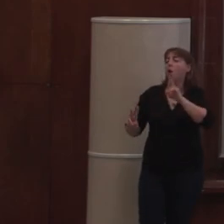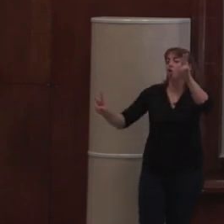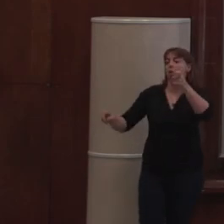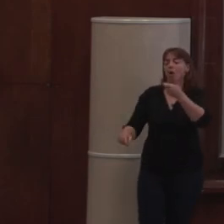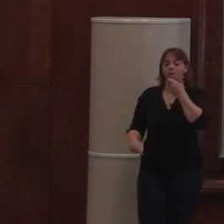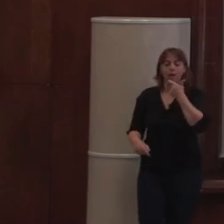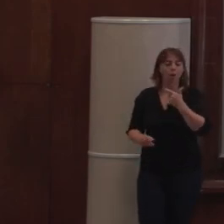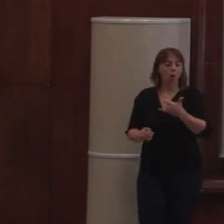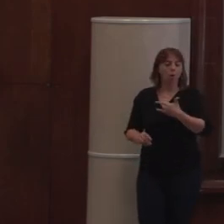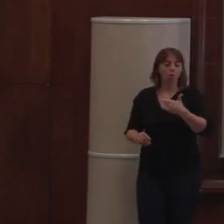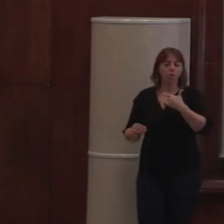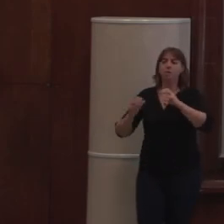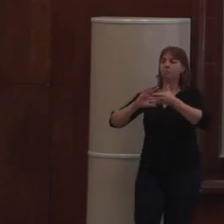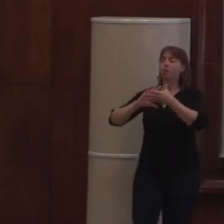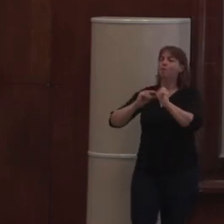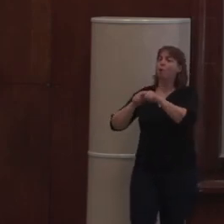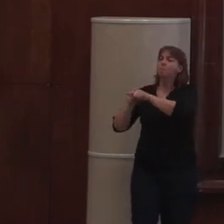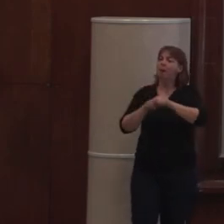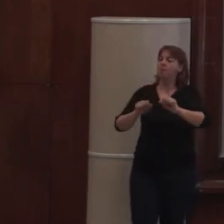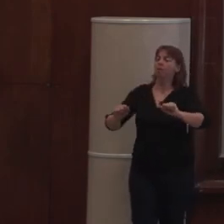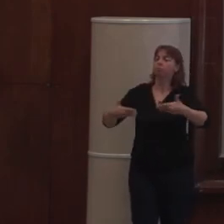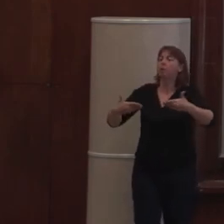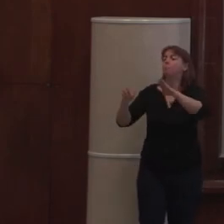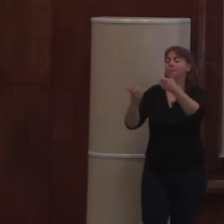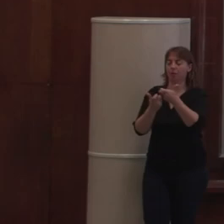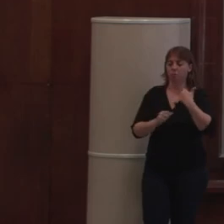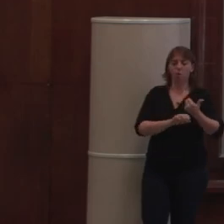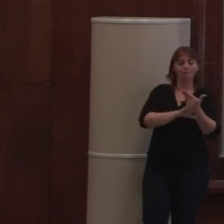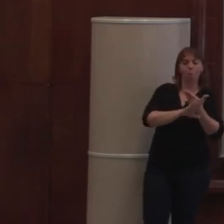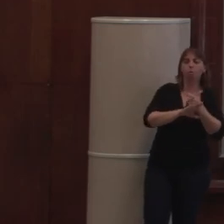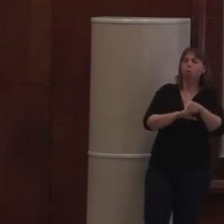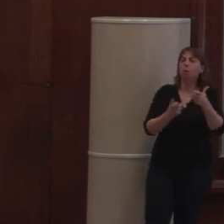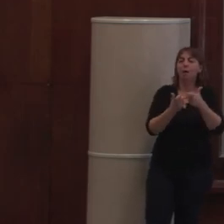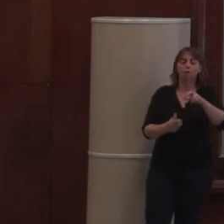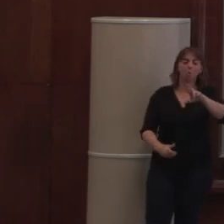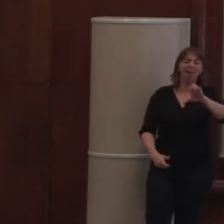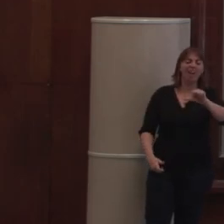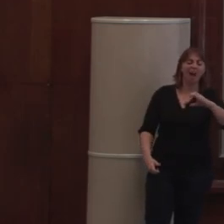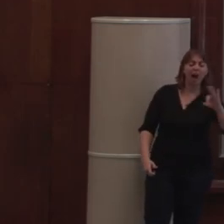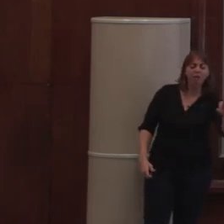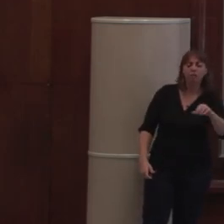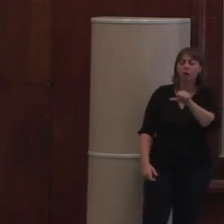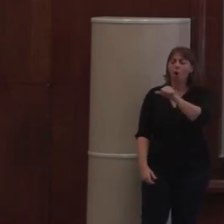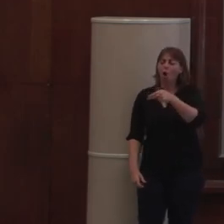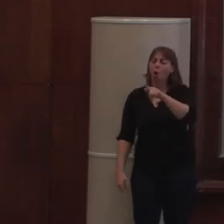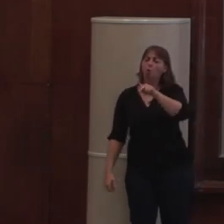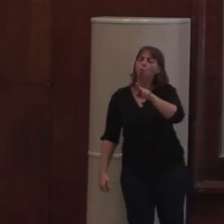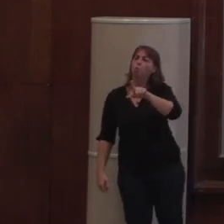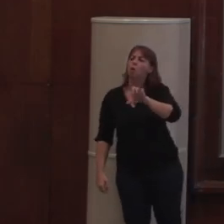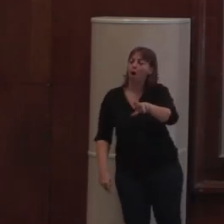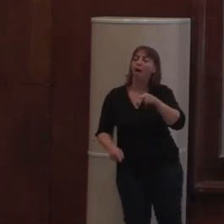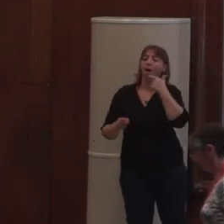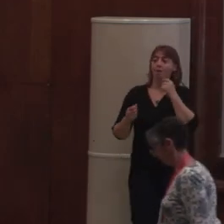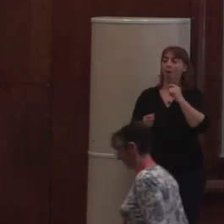l'isomorphisme. Donc, les technologies front actuelles, React ou Angular ou Vue, fournissent une implémentation